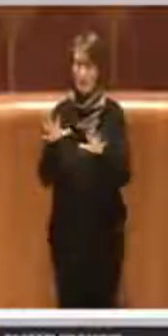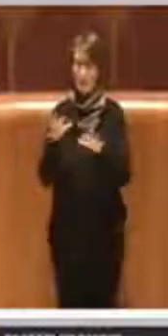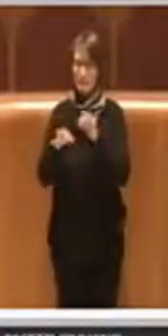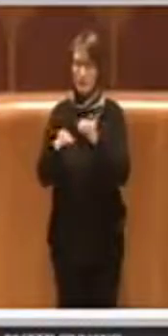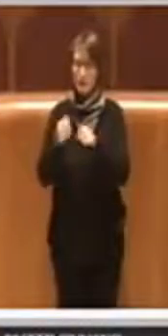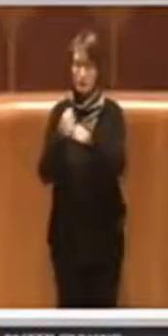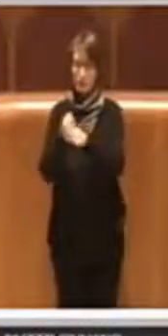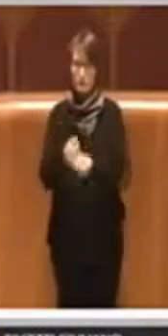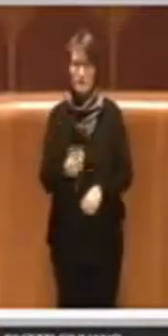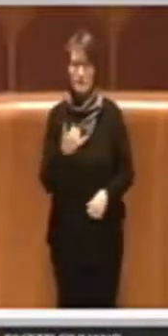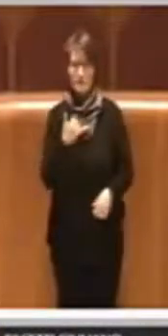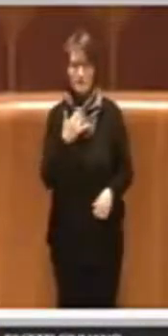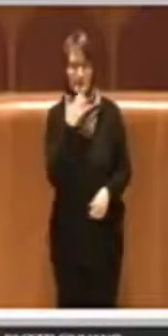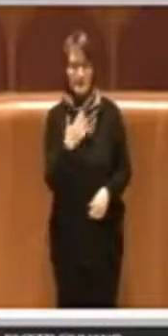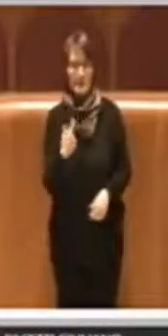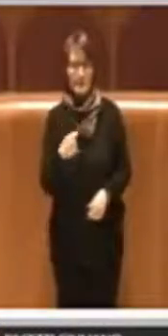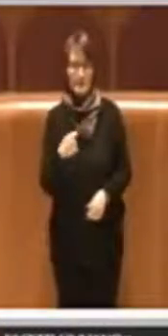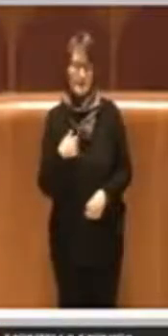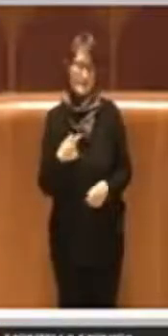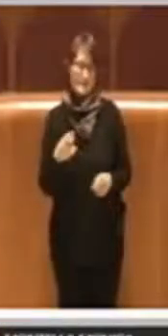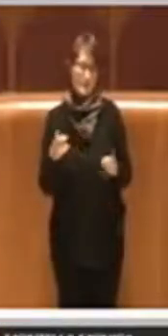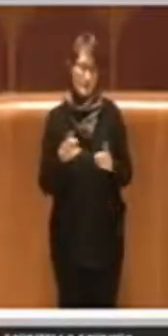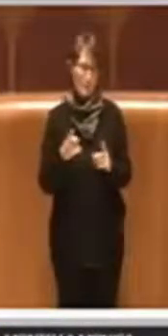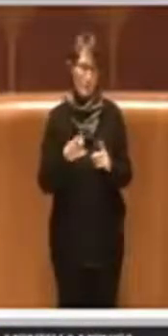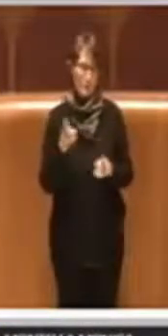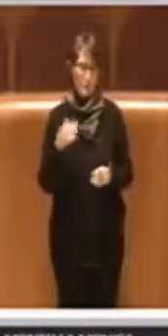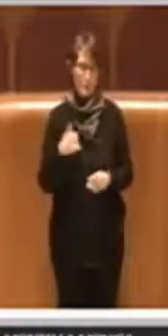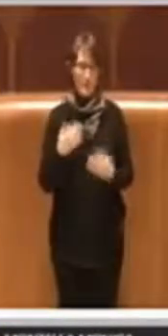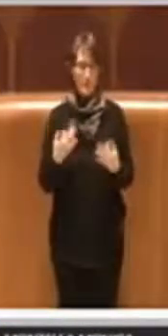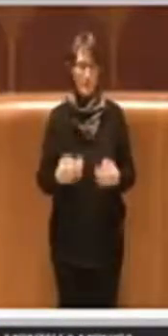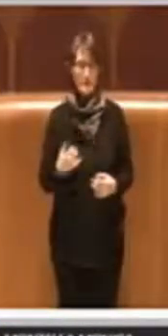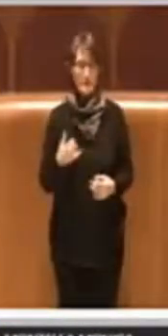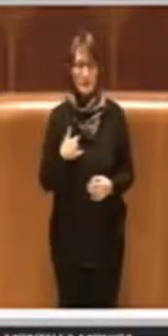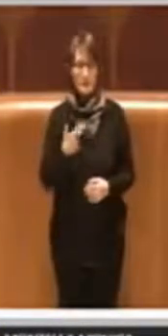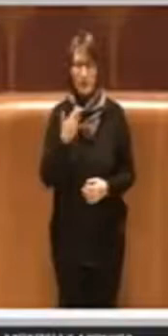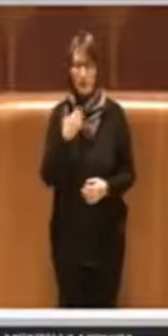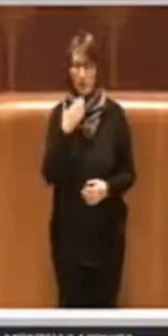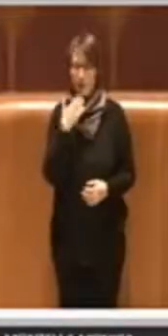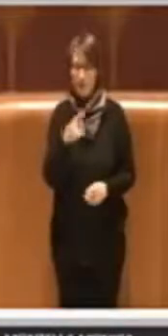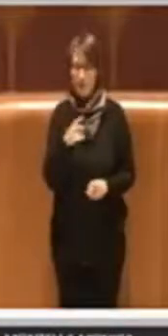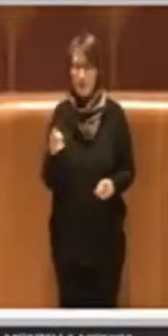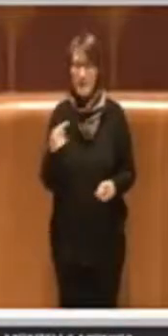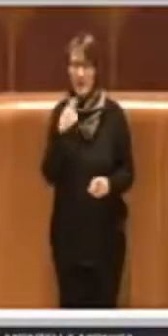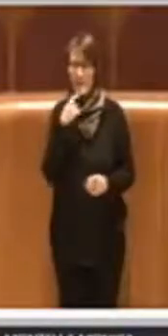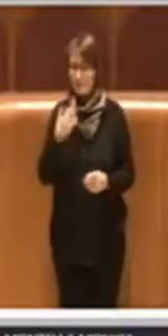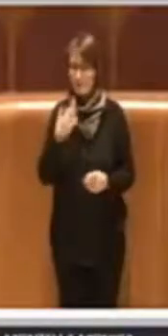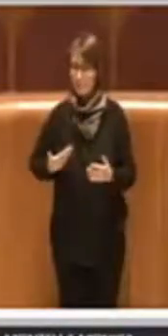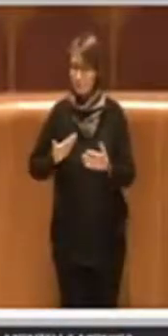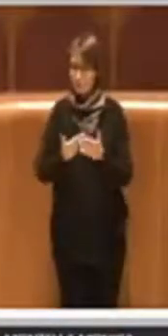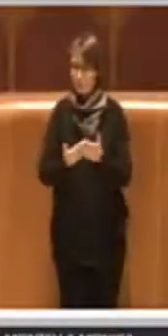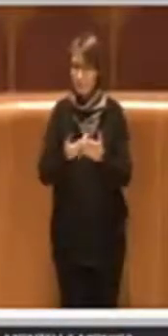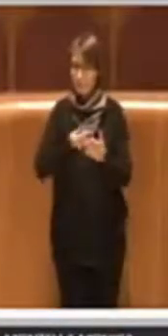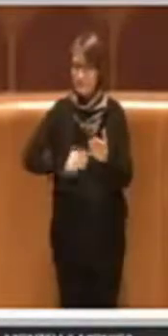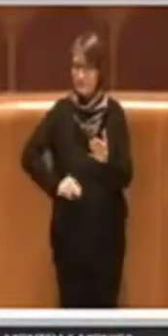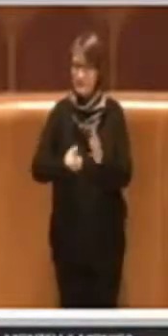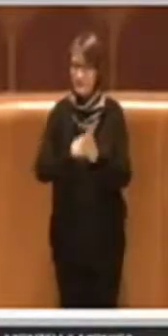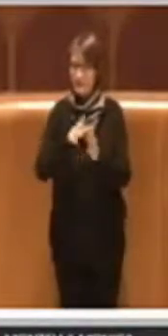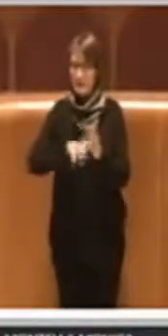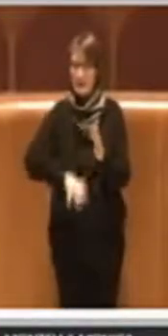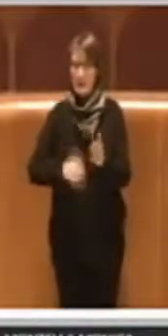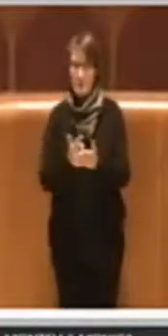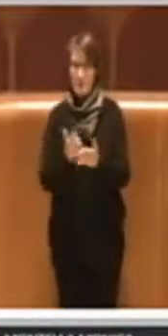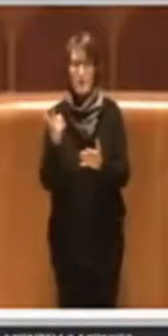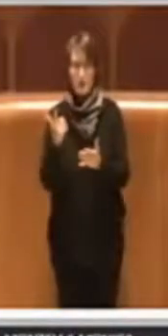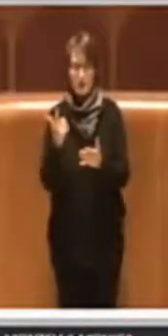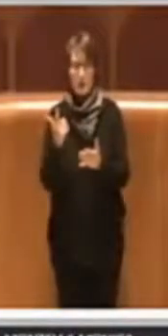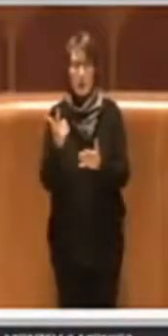Sì, grazie Presidente, molto meno. Io volevo ringraziare i proponenti per questa delibera molto importante,